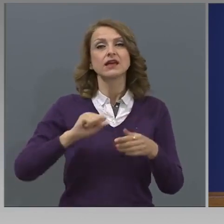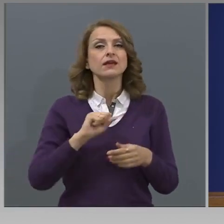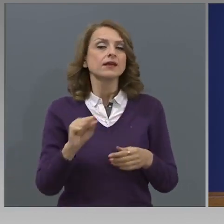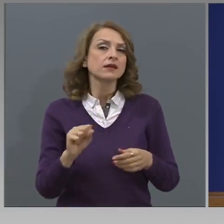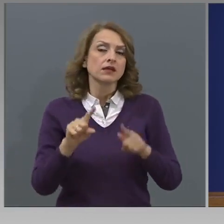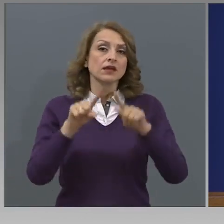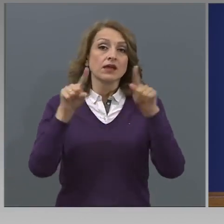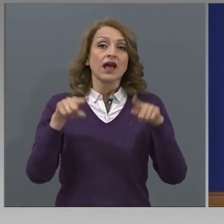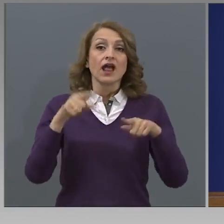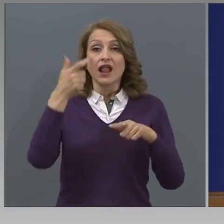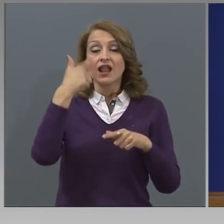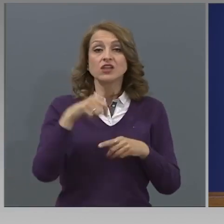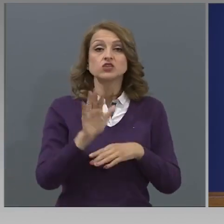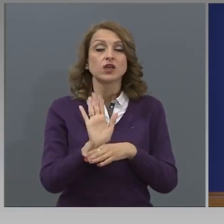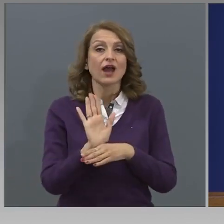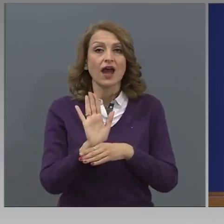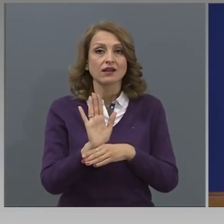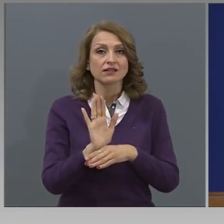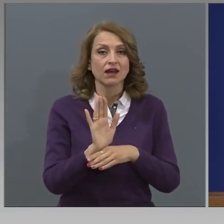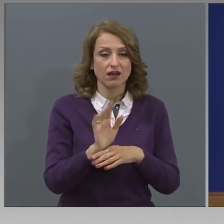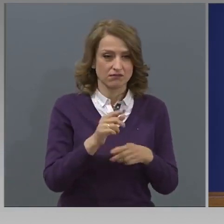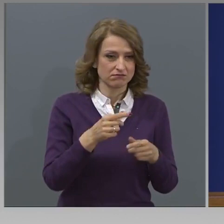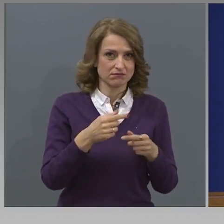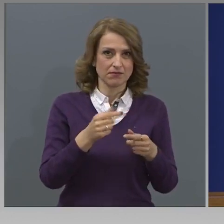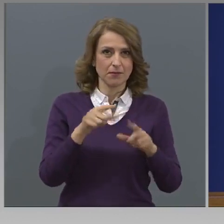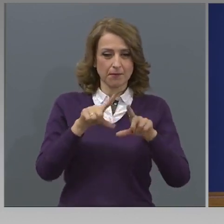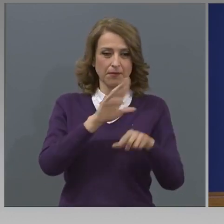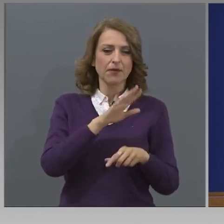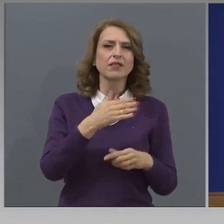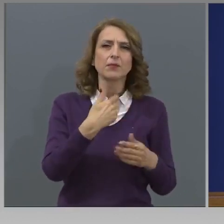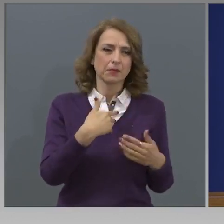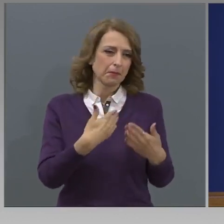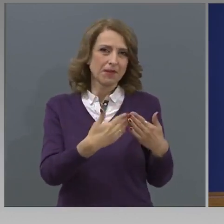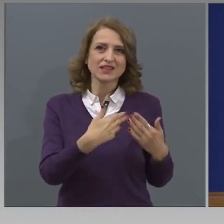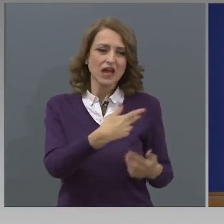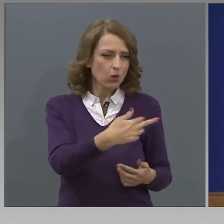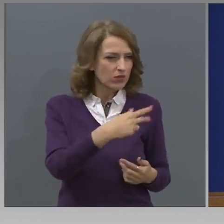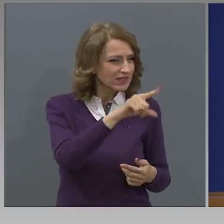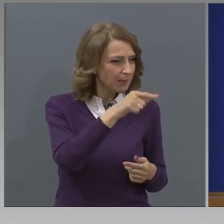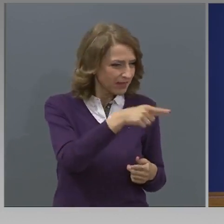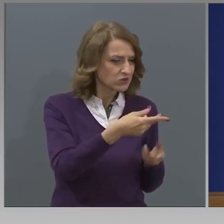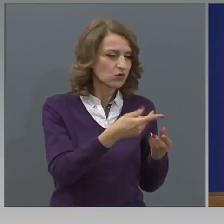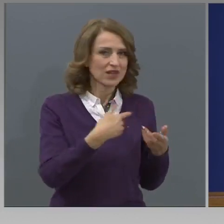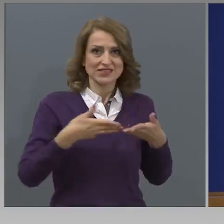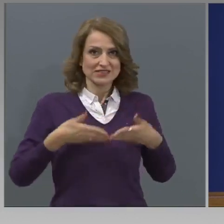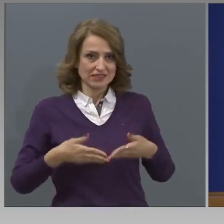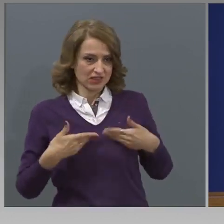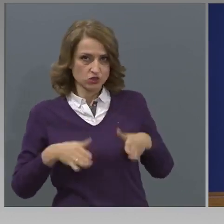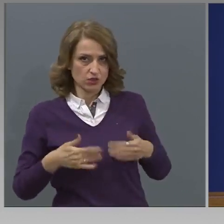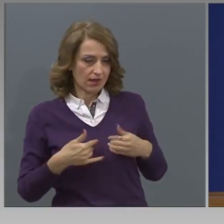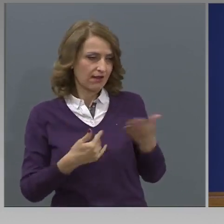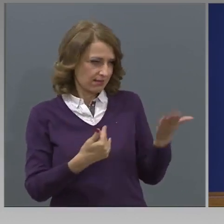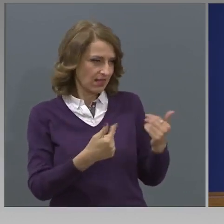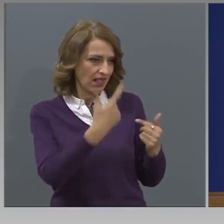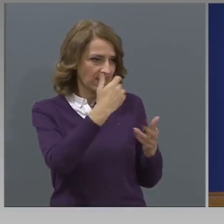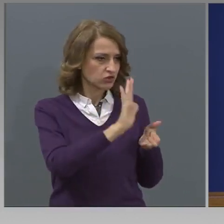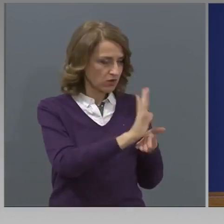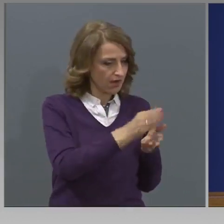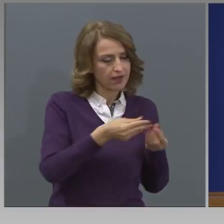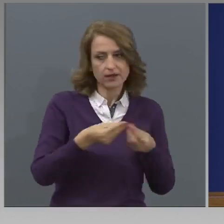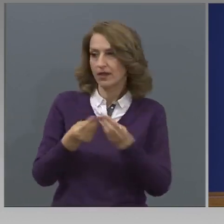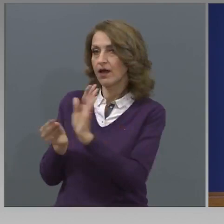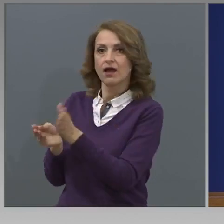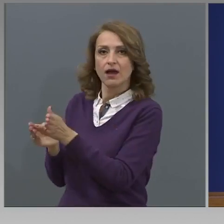лична карта на съответния пенсионер и лична карта на него вблизък роднина. Син, дъщеря, пълнолетни